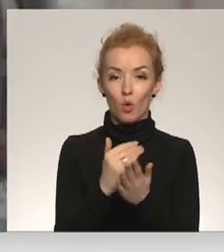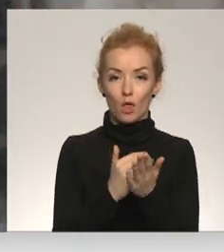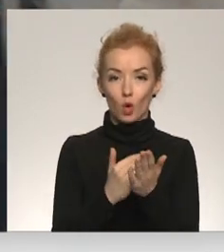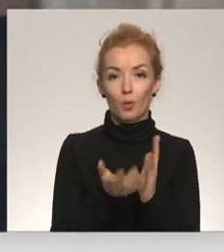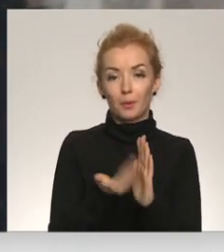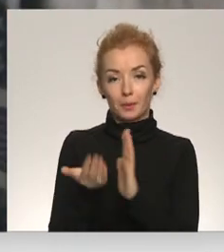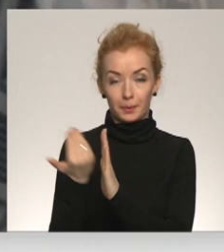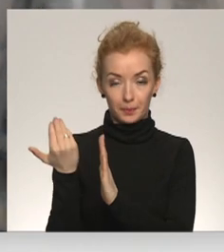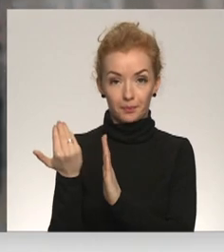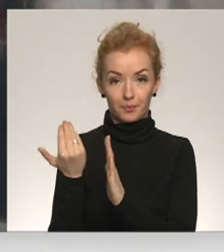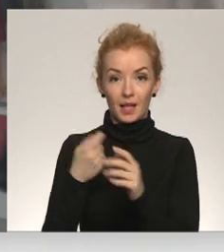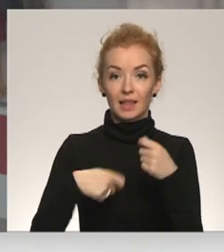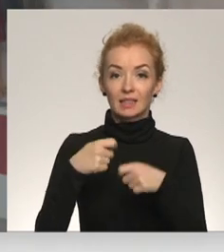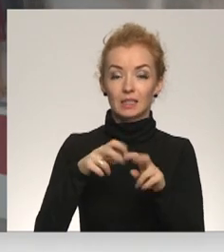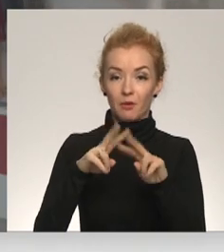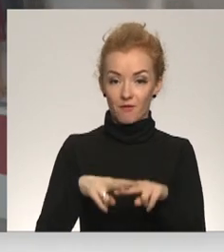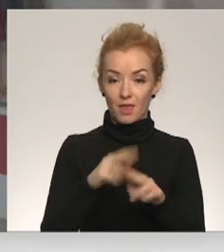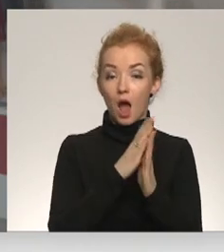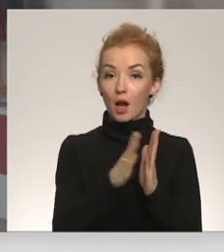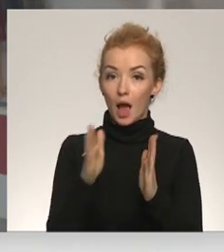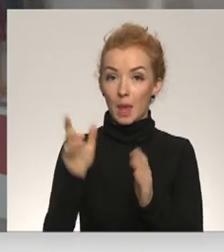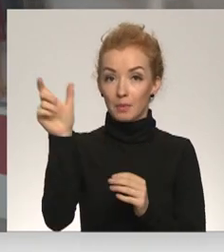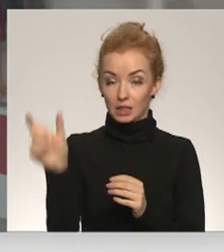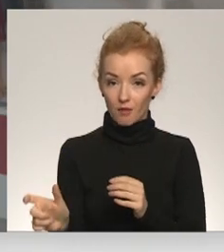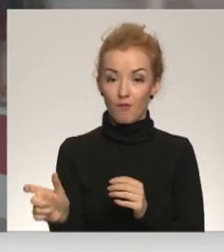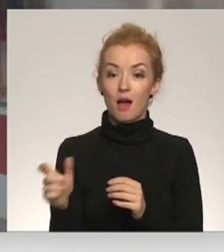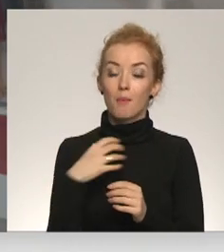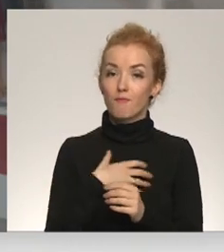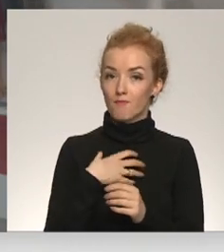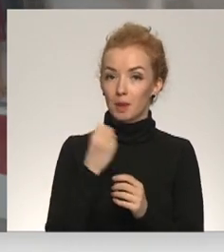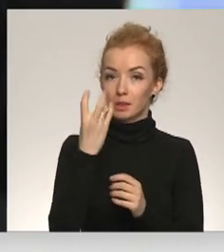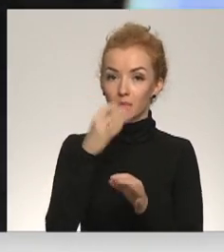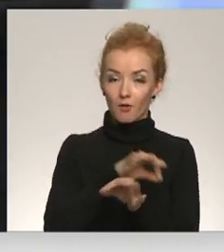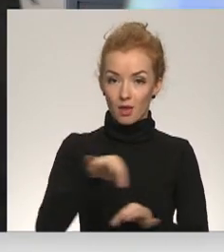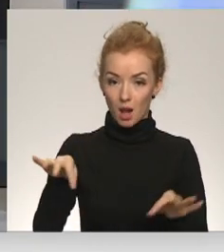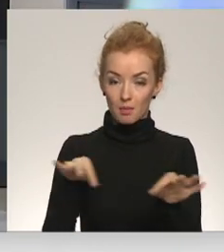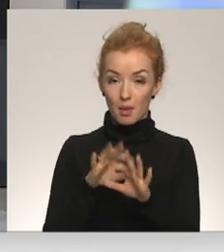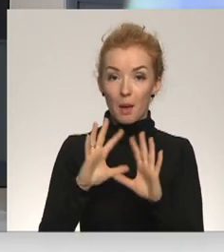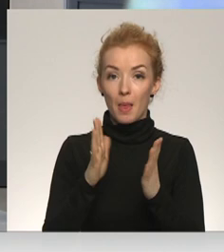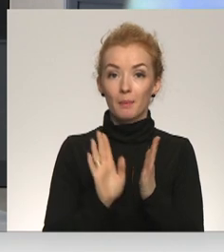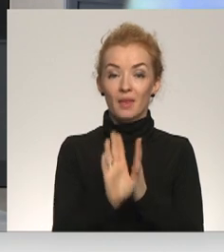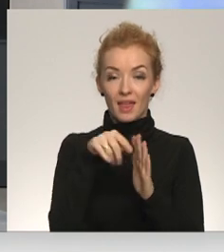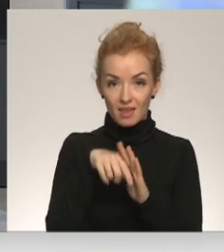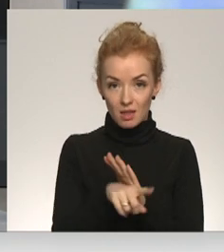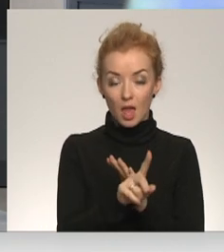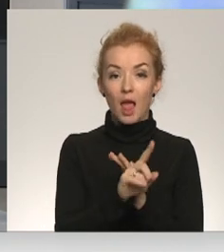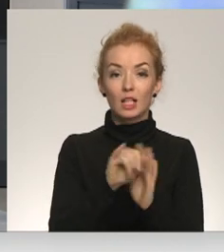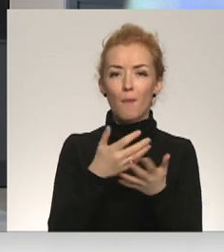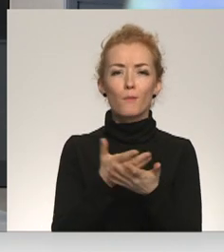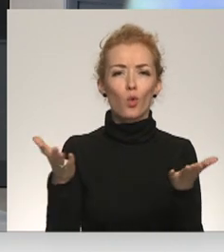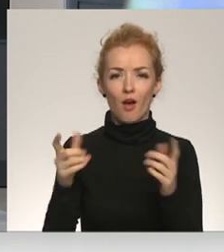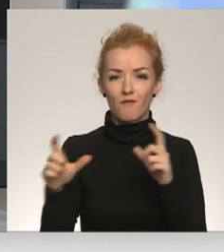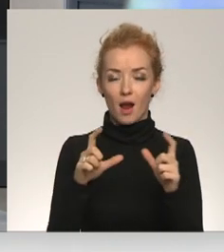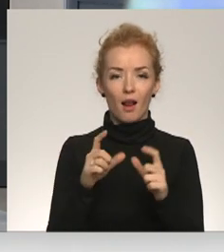atvieglojumi. Tirzniecības vietās katram apmeklētājam jāatvēl 15 kvadrātmetri, bet pie ieejas jebkura izmēr veikalos